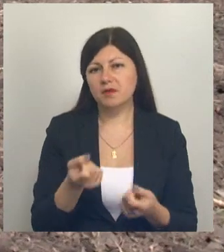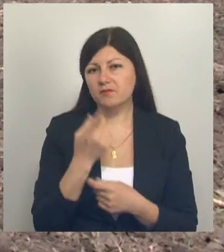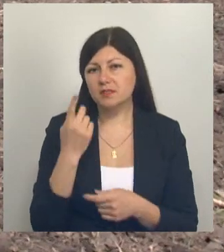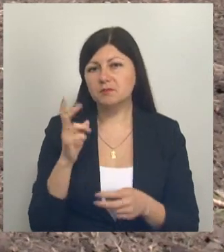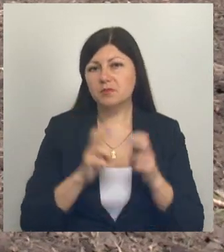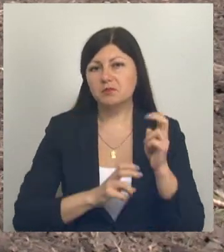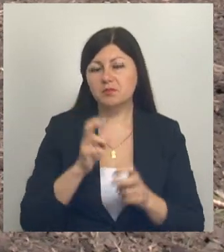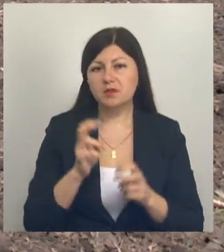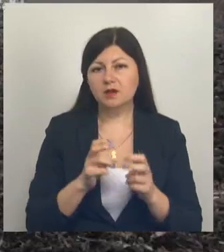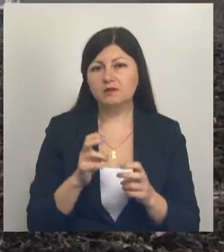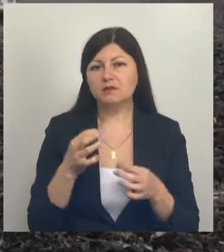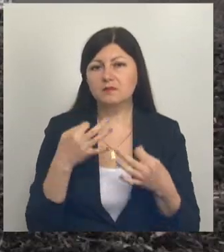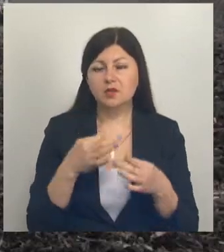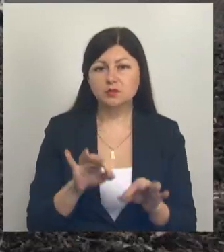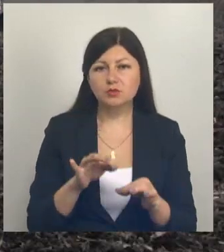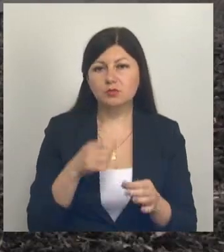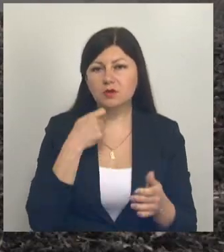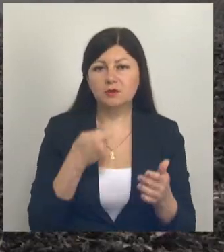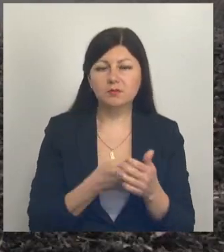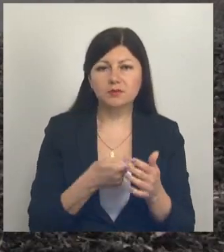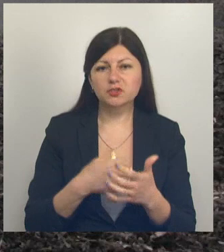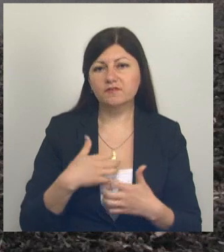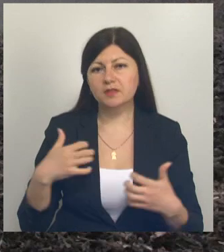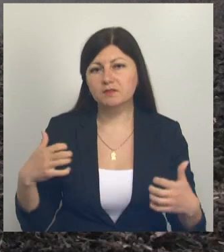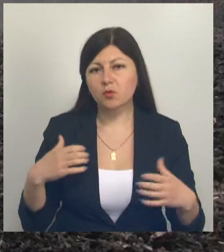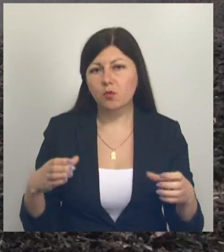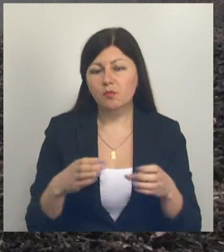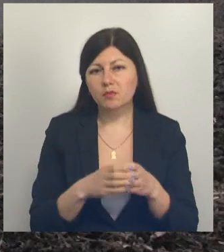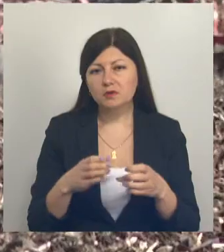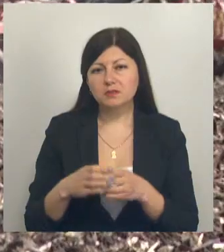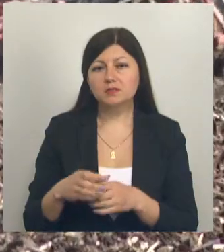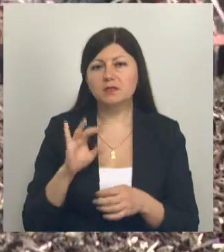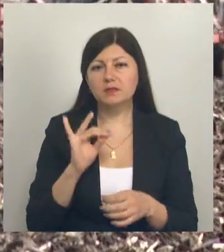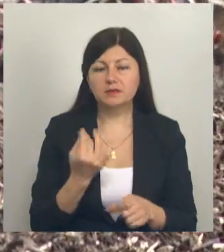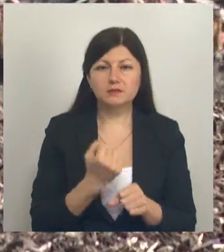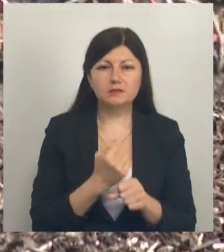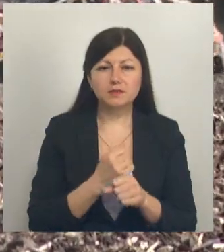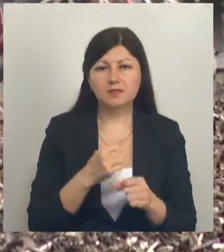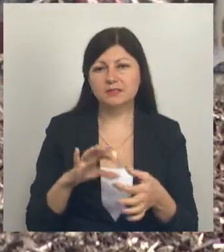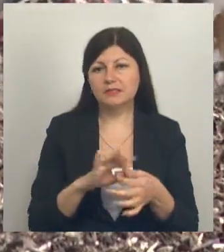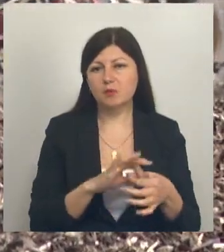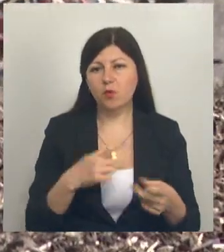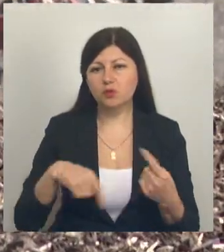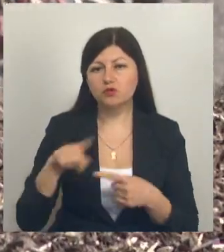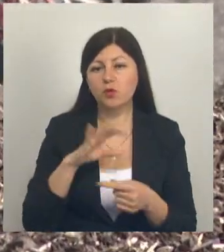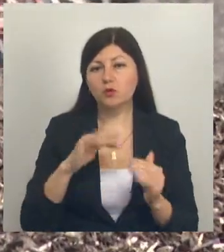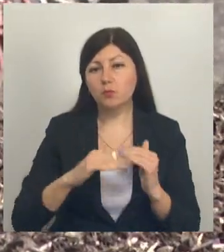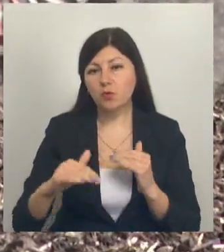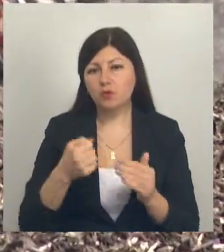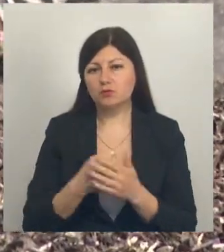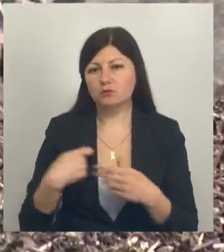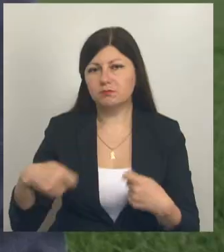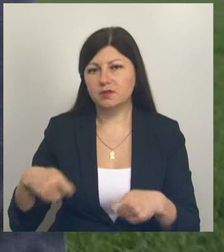предприятие, способное обеспечить кормовой базой животноводческие комплексы и создать полноценную цепочку от поля до прилавка.